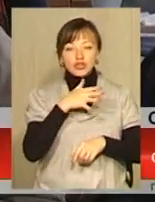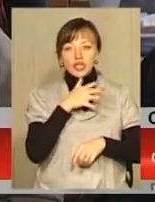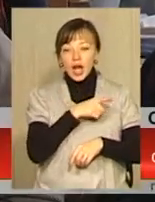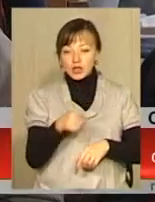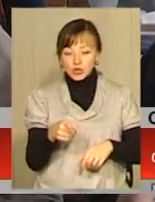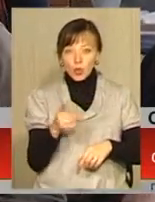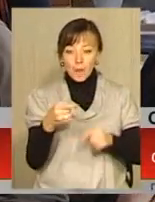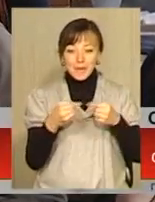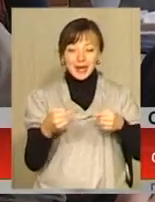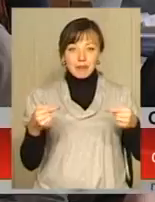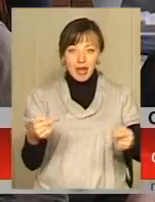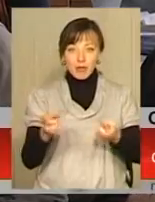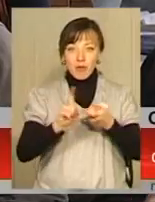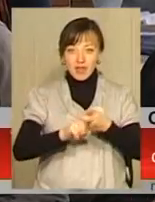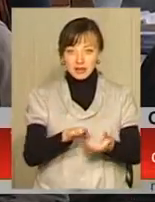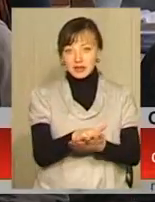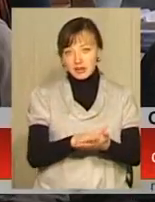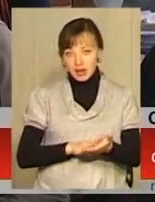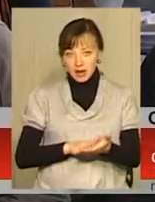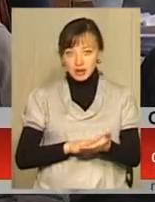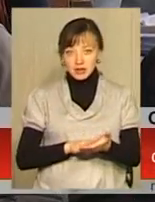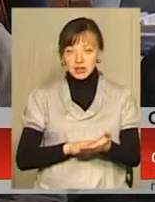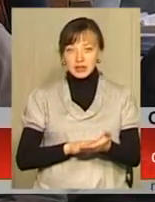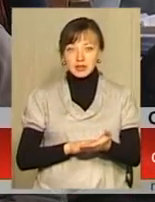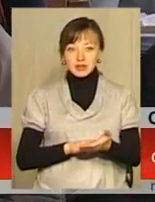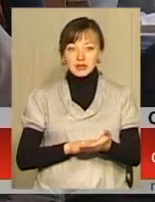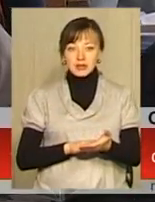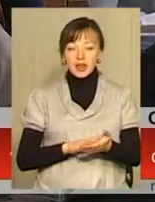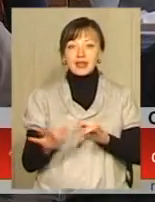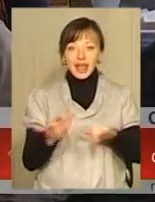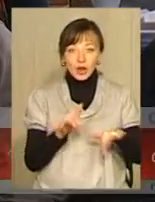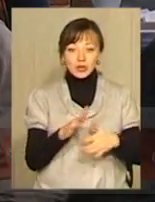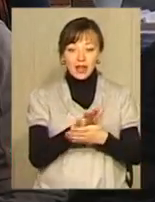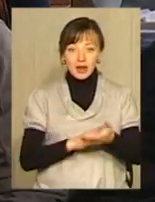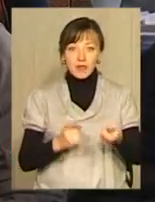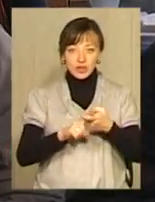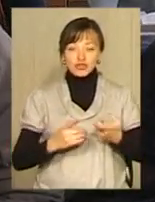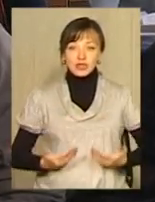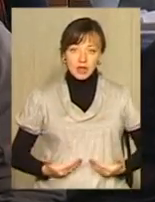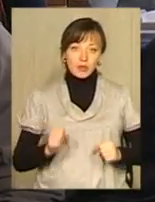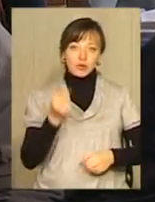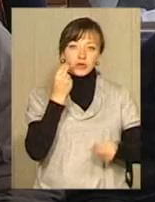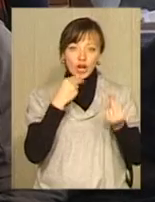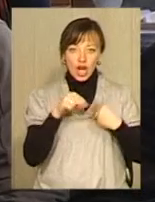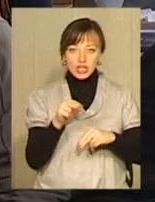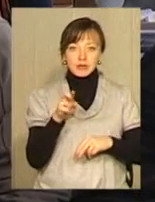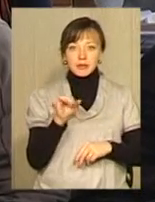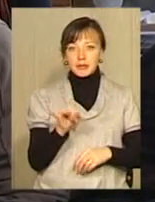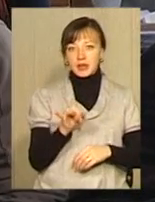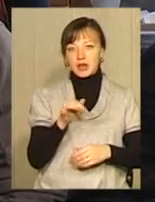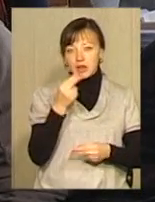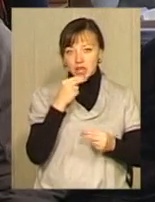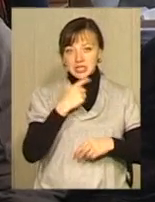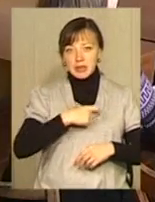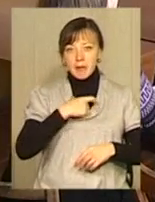предмету, з яким вона пов'яжить, діяльністю, з якою вона пов'яжить своє життя, вона б, можливо, краще потім себе